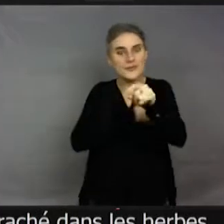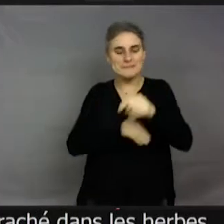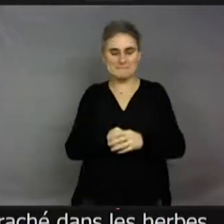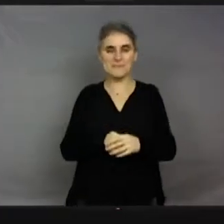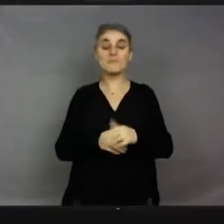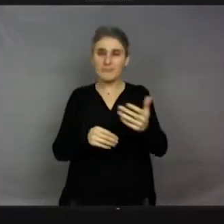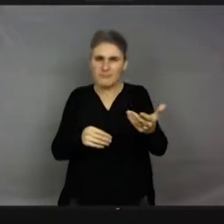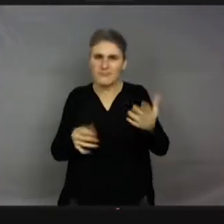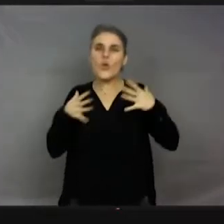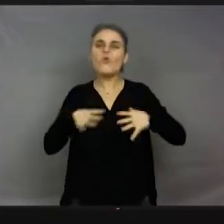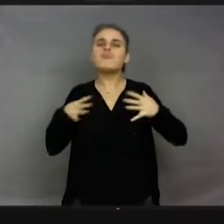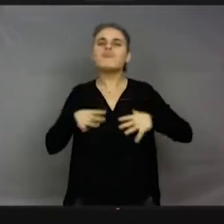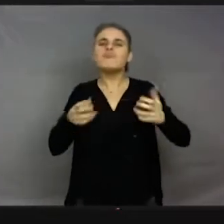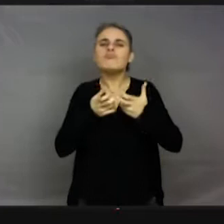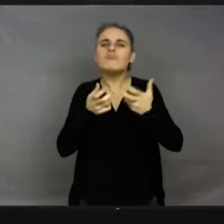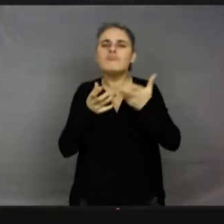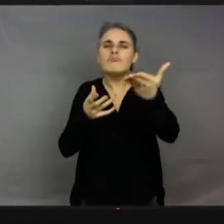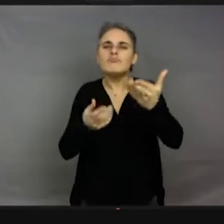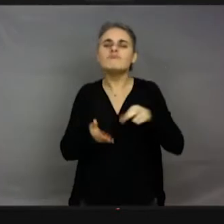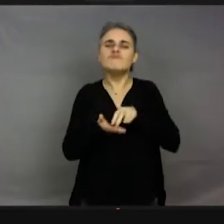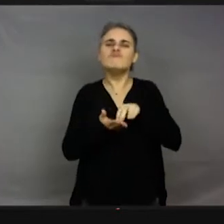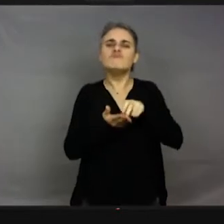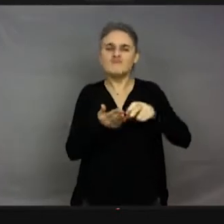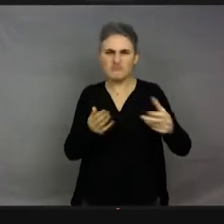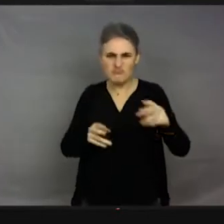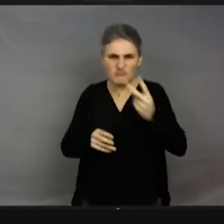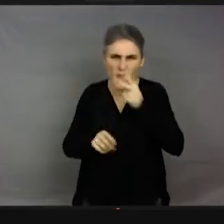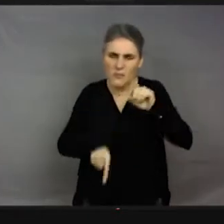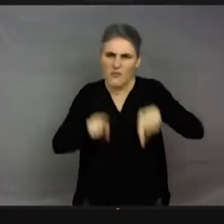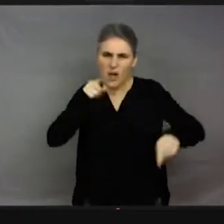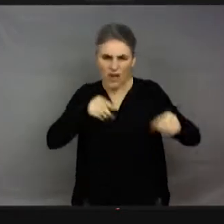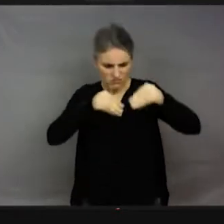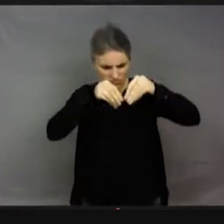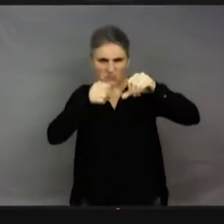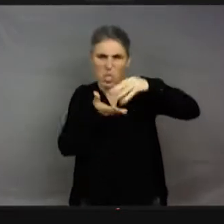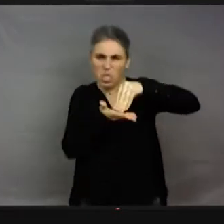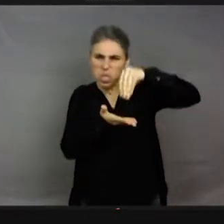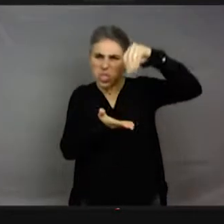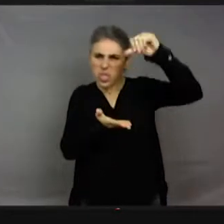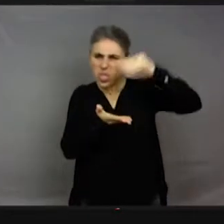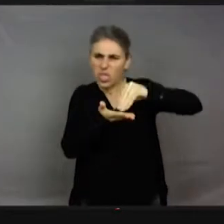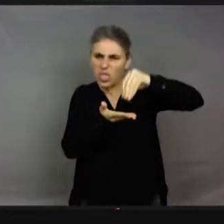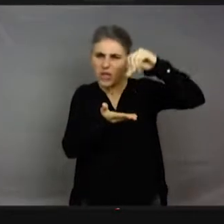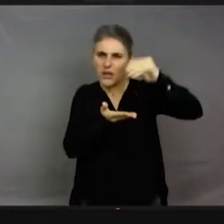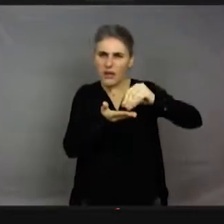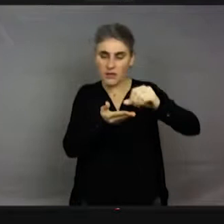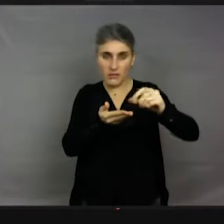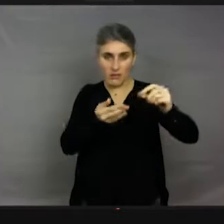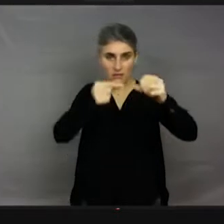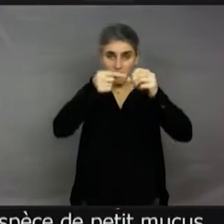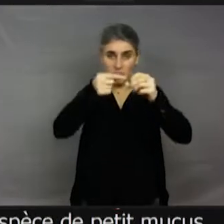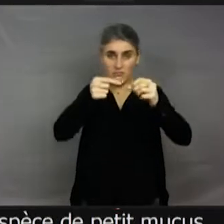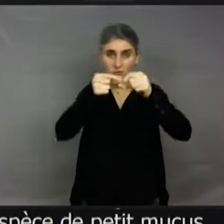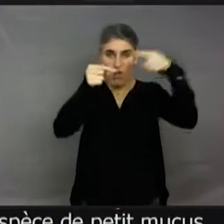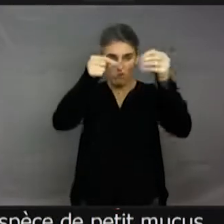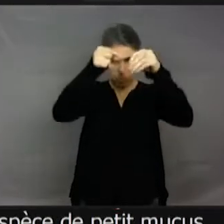vont sur les bords de chemin, sur les sauts, les toux, ont vu parfois une espèce de petit mucus. Parfois, évidemment, ça coule, même ça peut couler. Il une espèce de petit mucus. On dirait